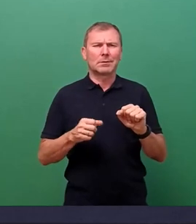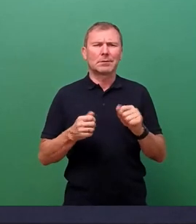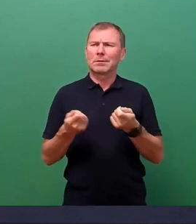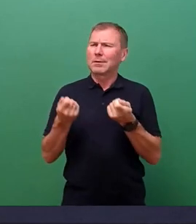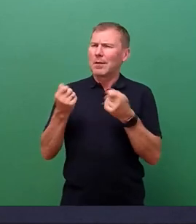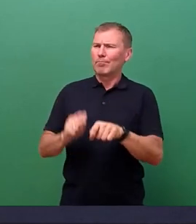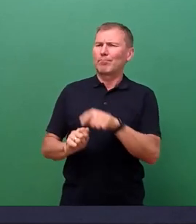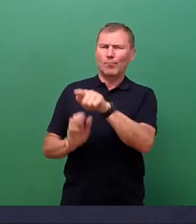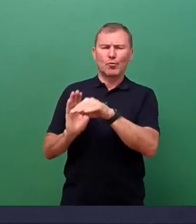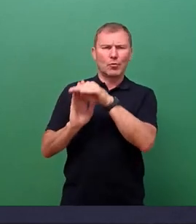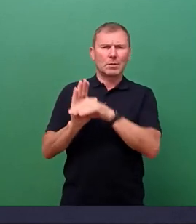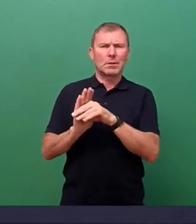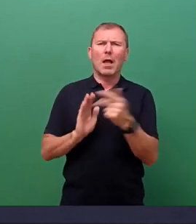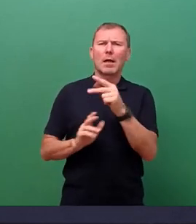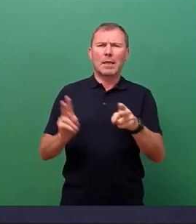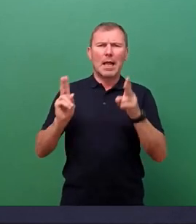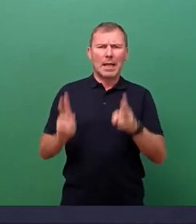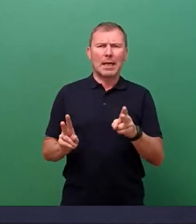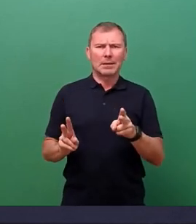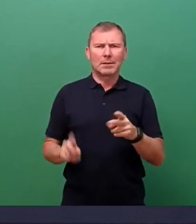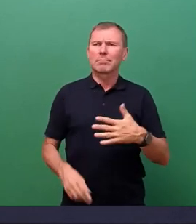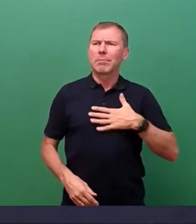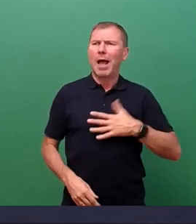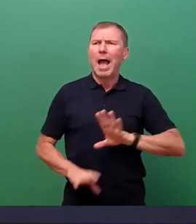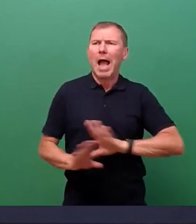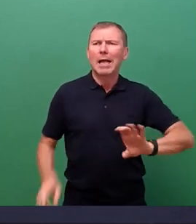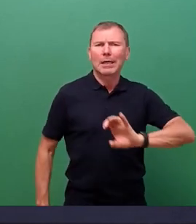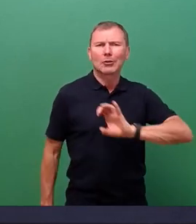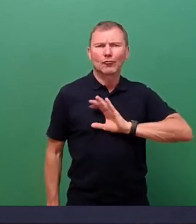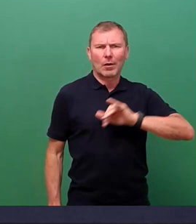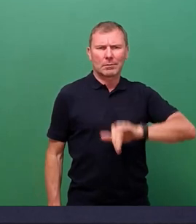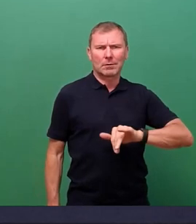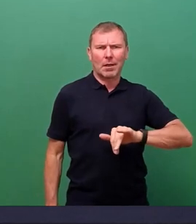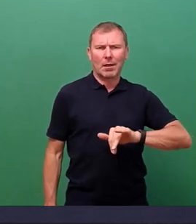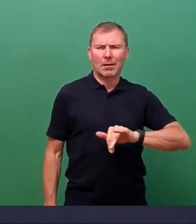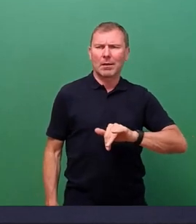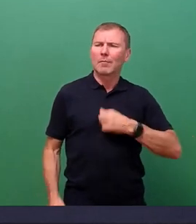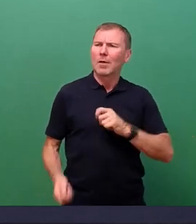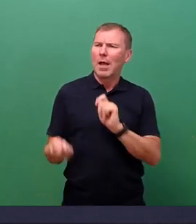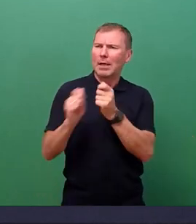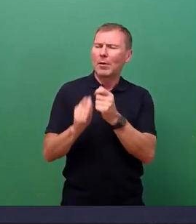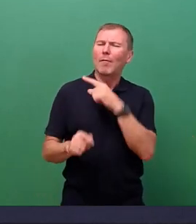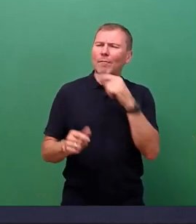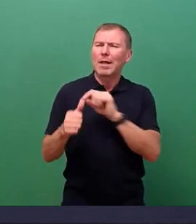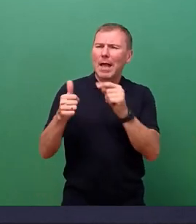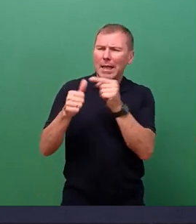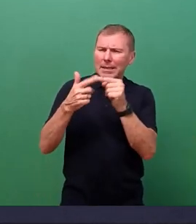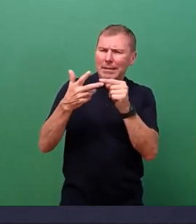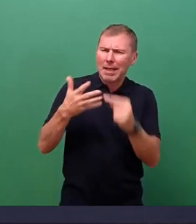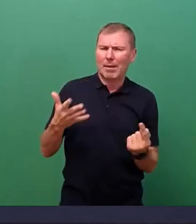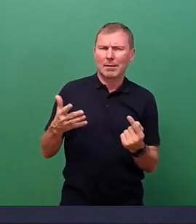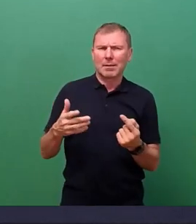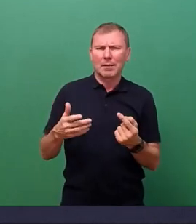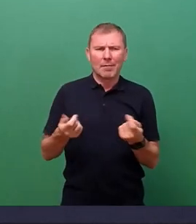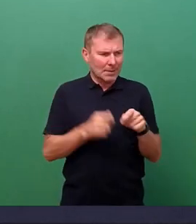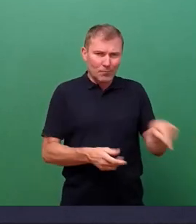kartellrechtlich uns keine Chance gegeben hat, an vielen, vielen Thematiken, die nicht nur das, was in dem Beschluss steht,